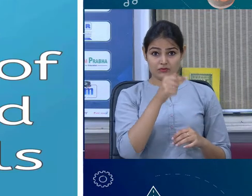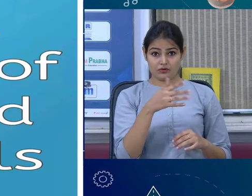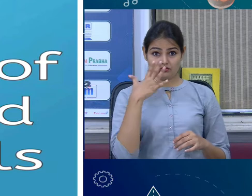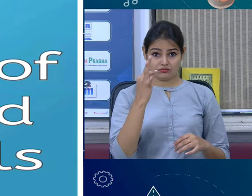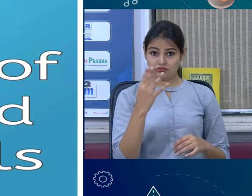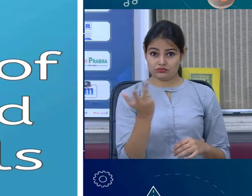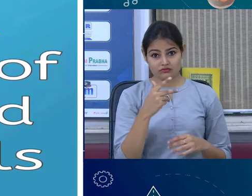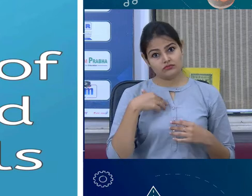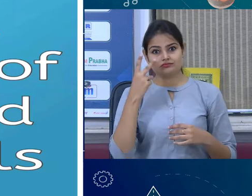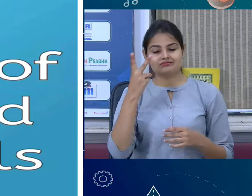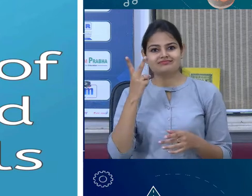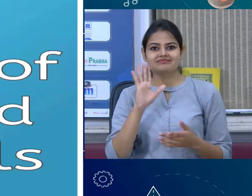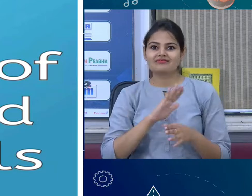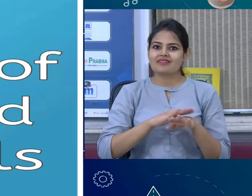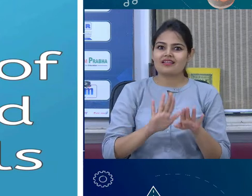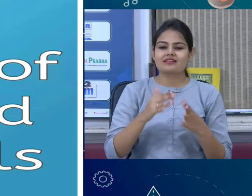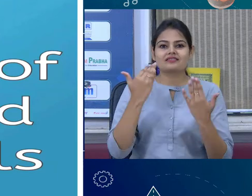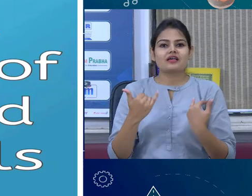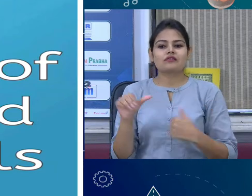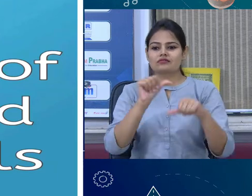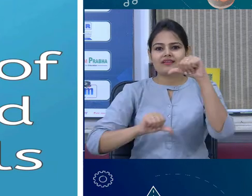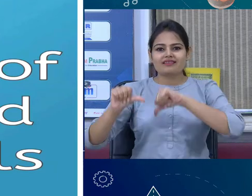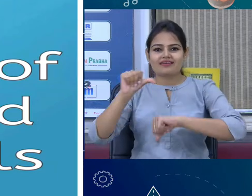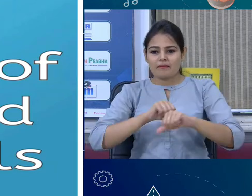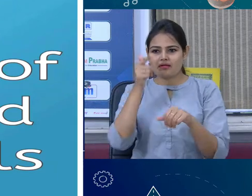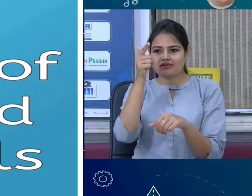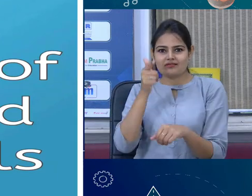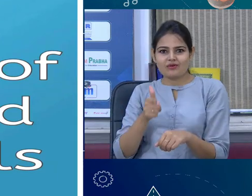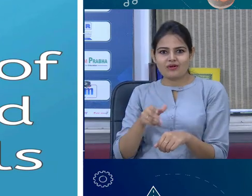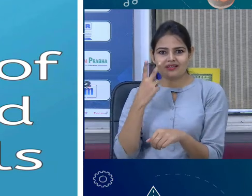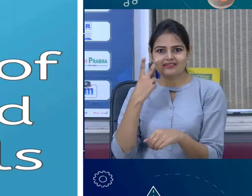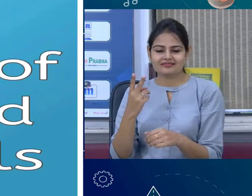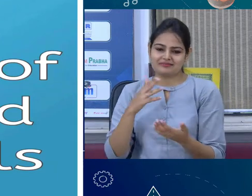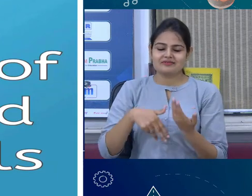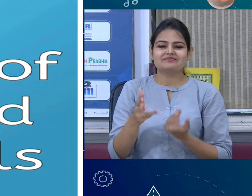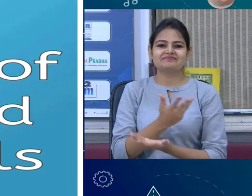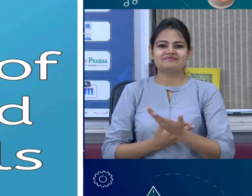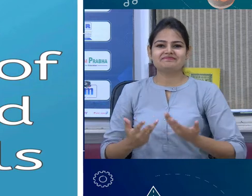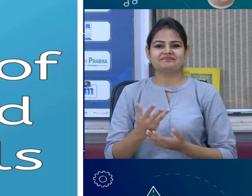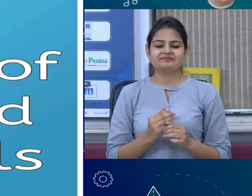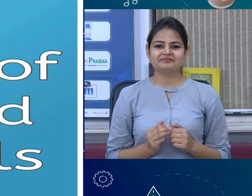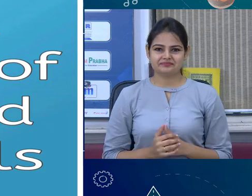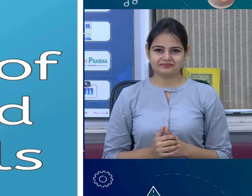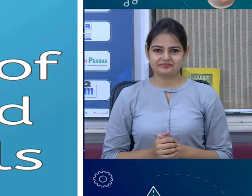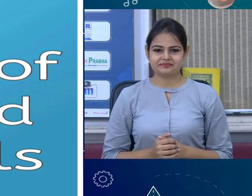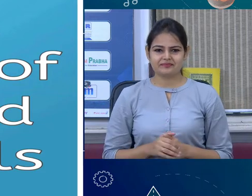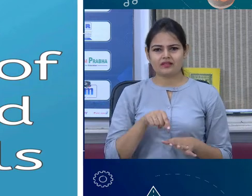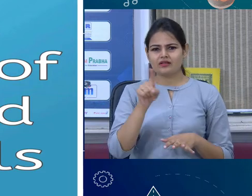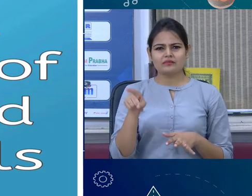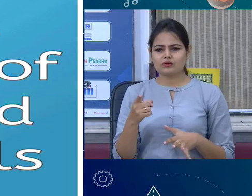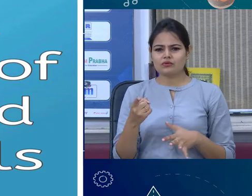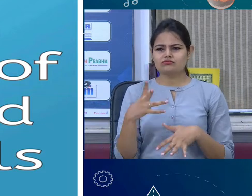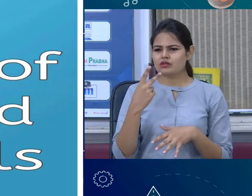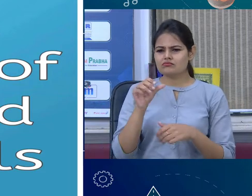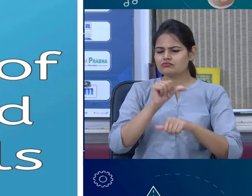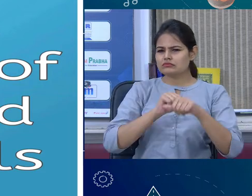अब हम पहले करेंजिज के बारे में बात करते हैं, जो हम और do we don't try to understand जो आठी आपते नहीं है but then there